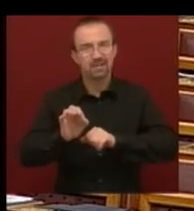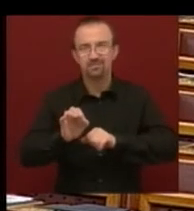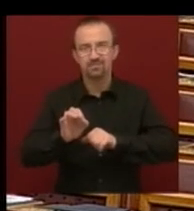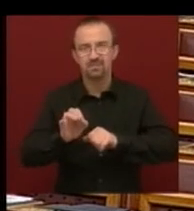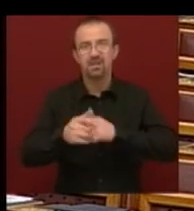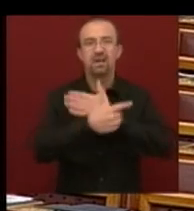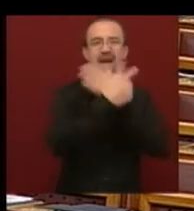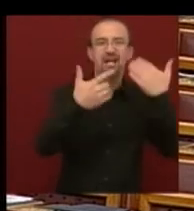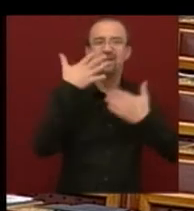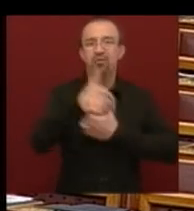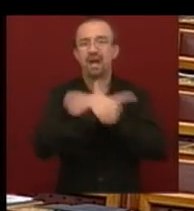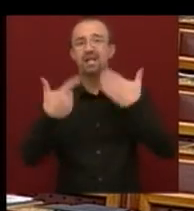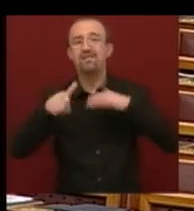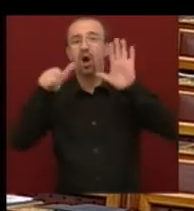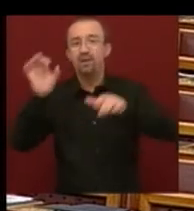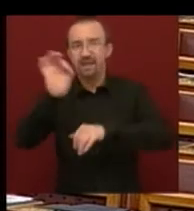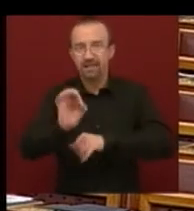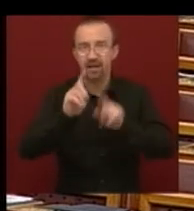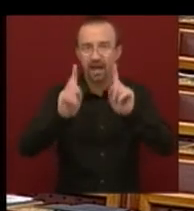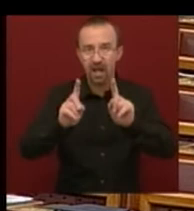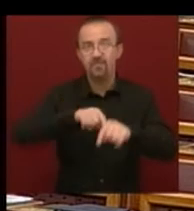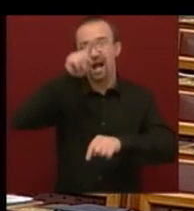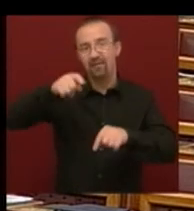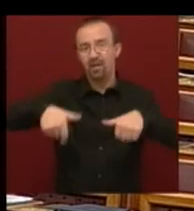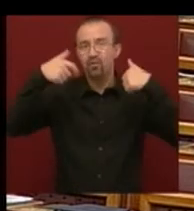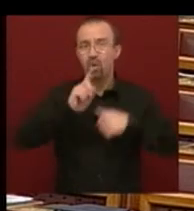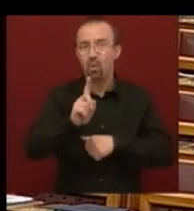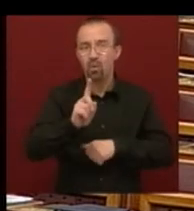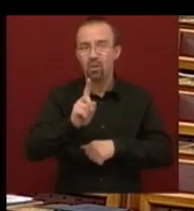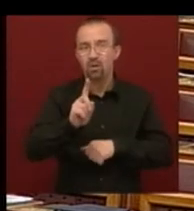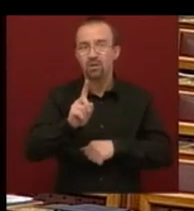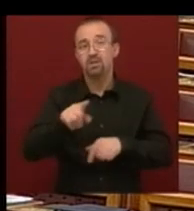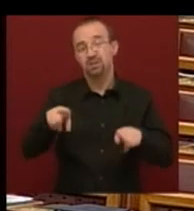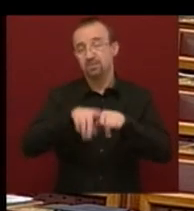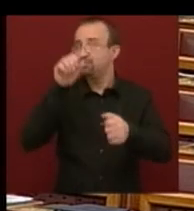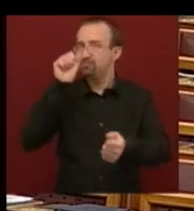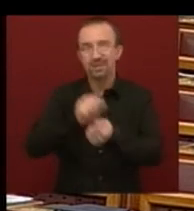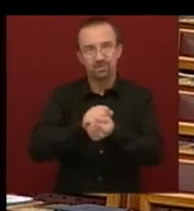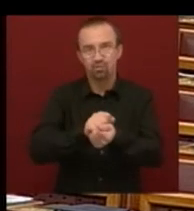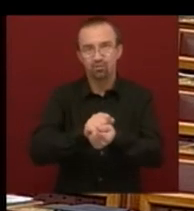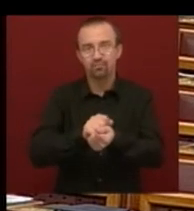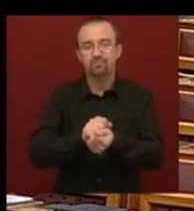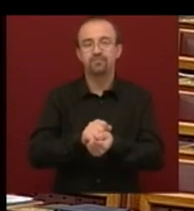hanem valahol 75-76% közelében árfolyamtól függően. Oli Rén biztos, aki